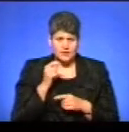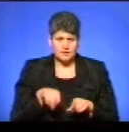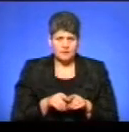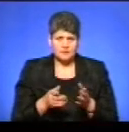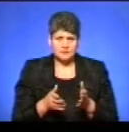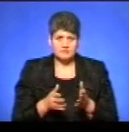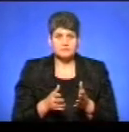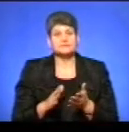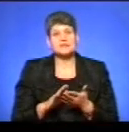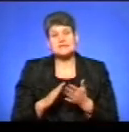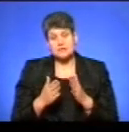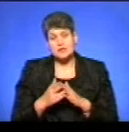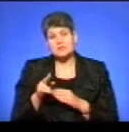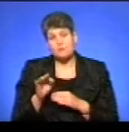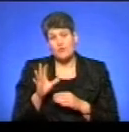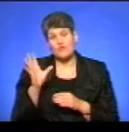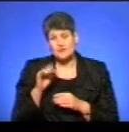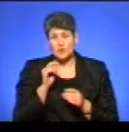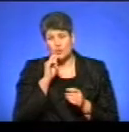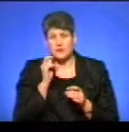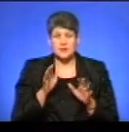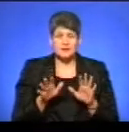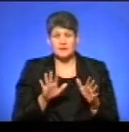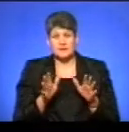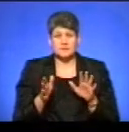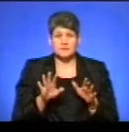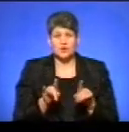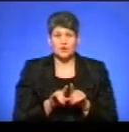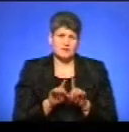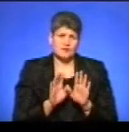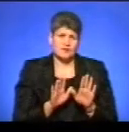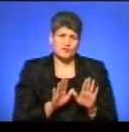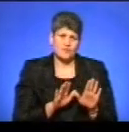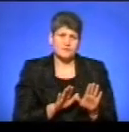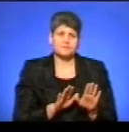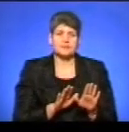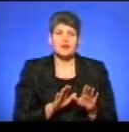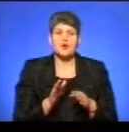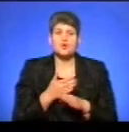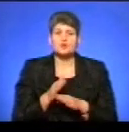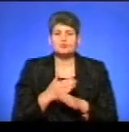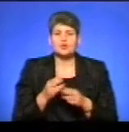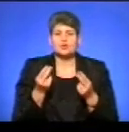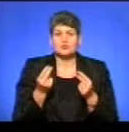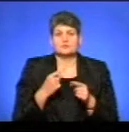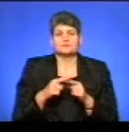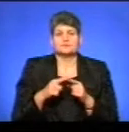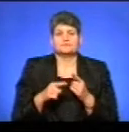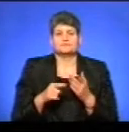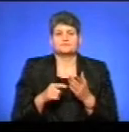Ситуація по всій Україні десь більш-менш вона однакова. Ну, розподіл коштів на естрену